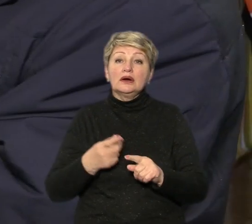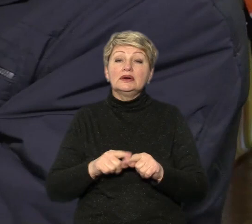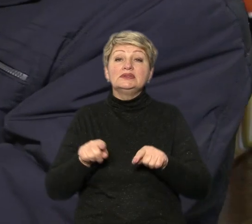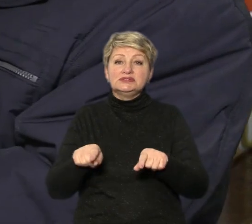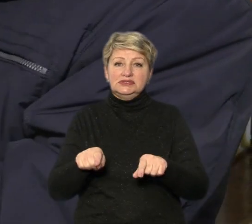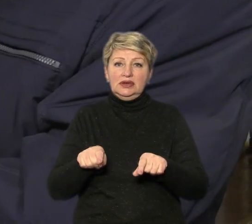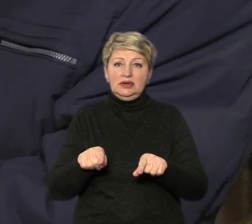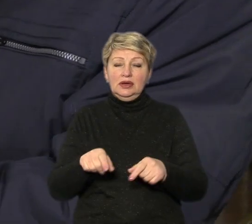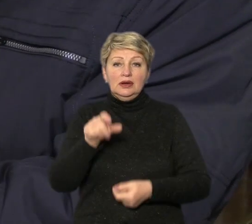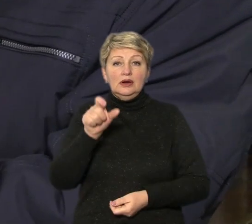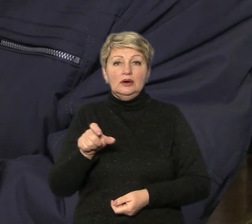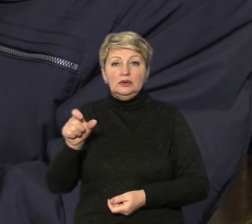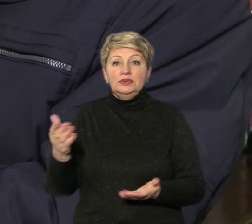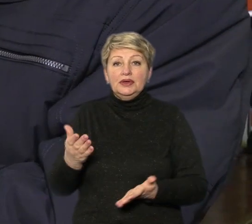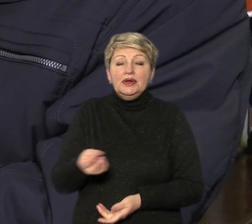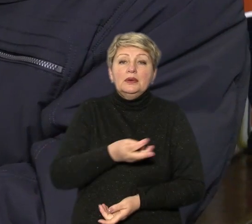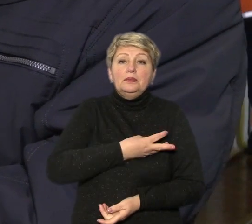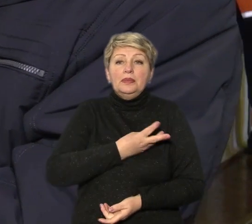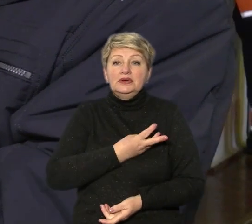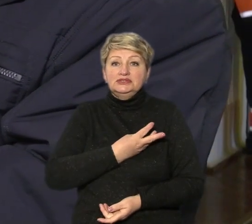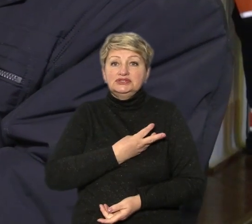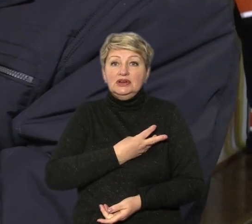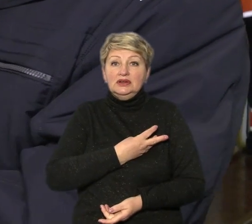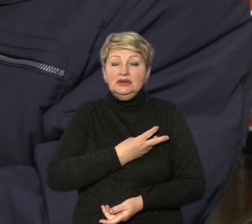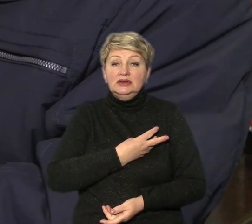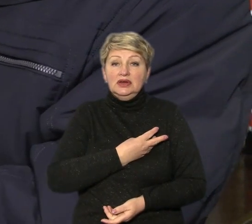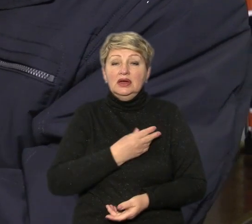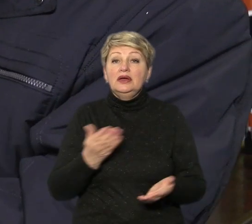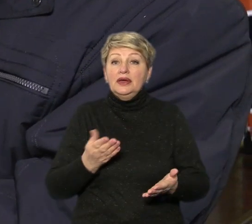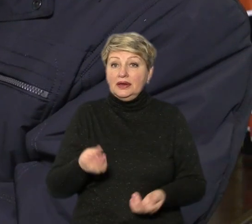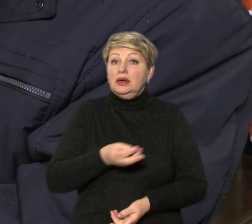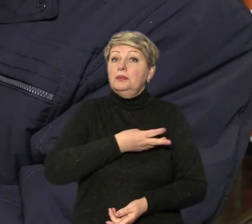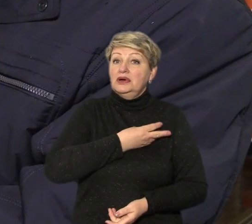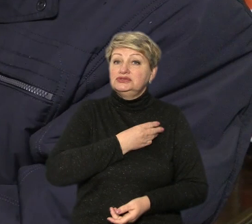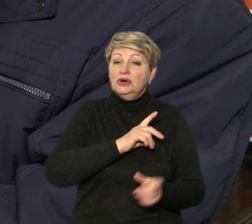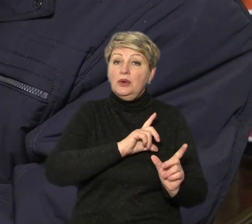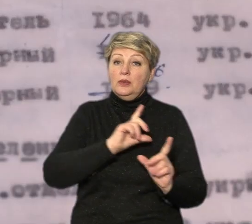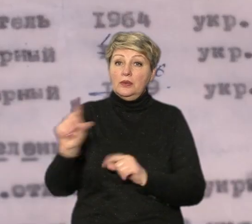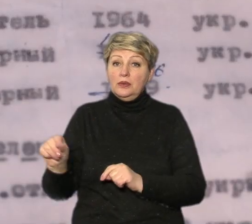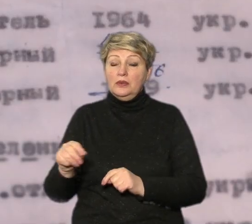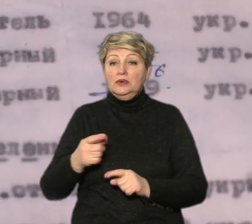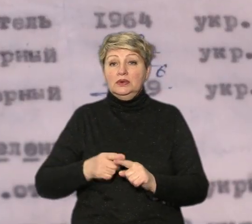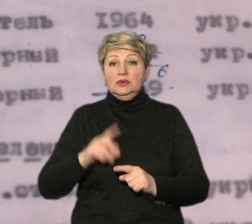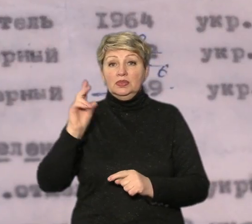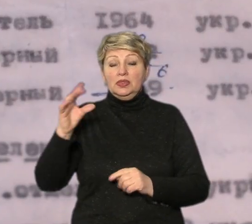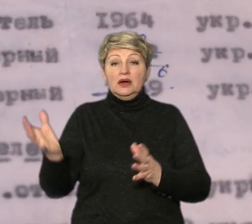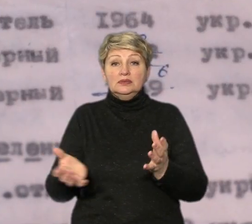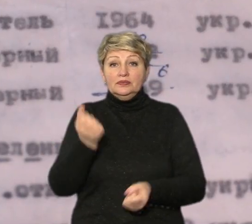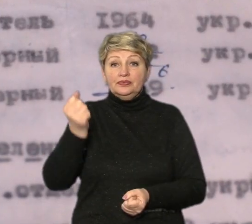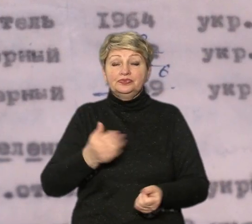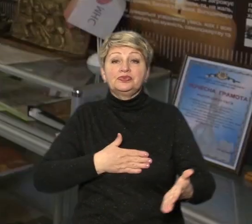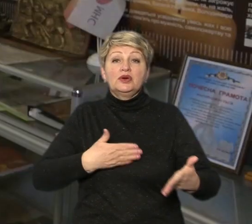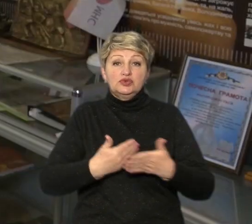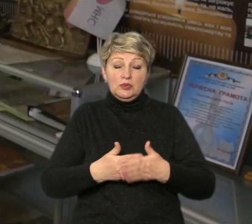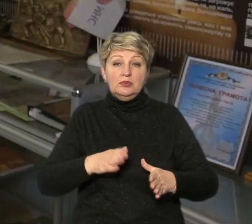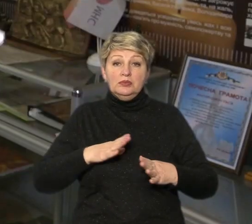Люди, які бажали із пожежних, які бажали виїхати на ліквідацію аварій. Добровольцем був і